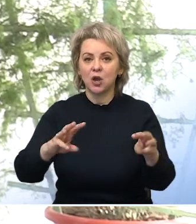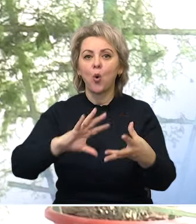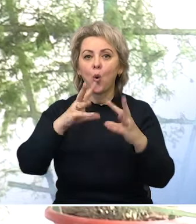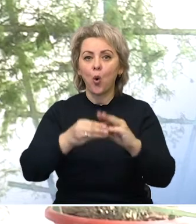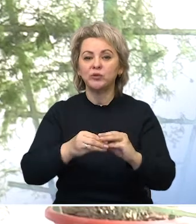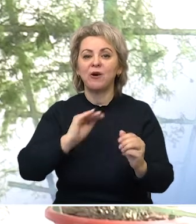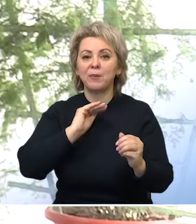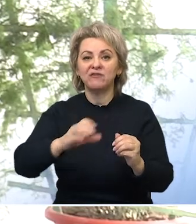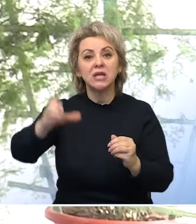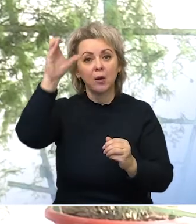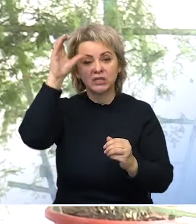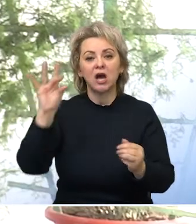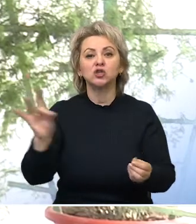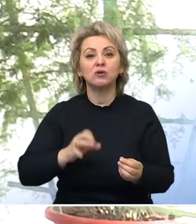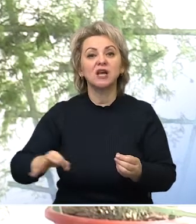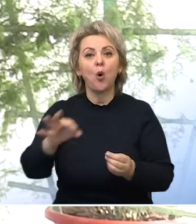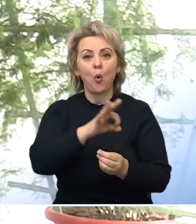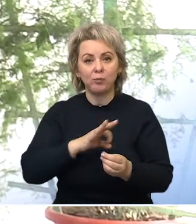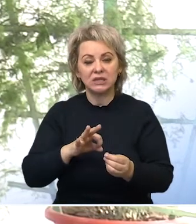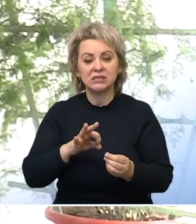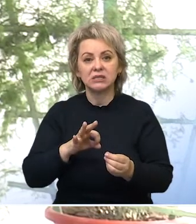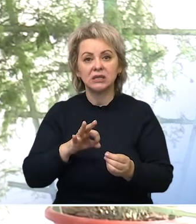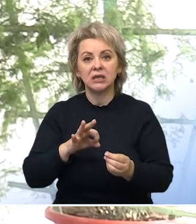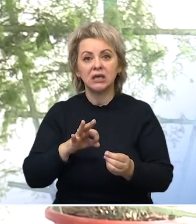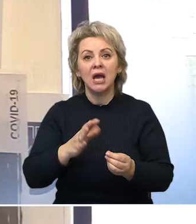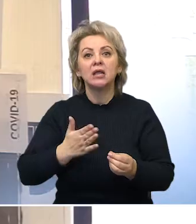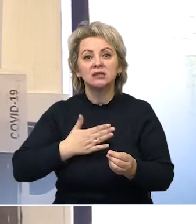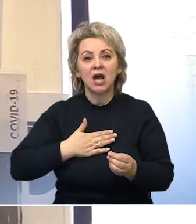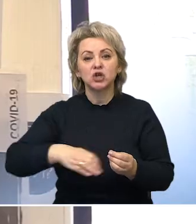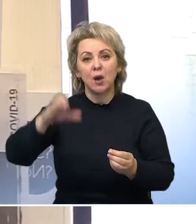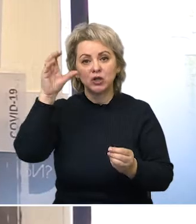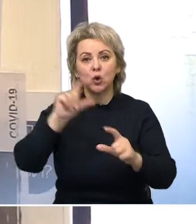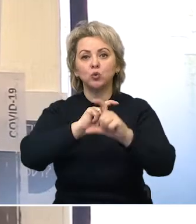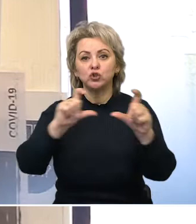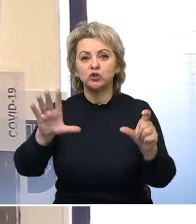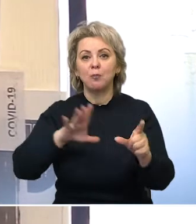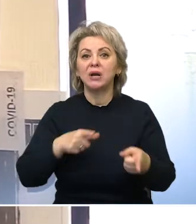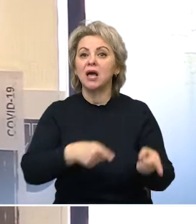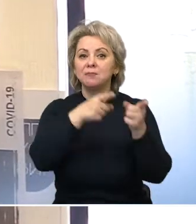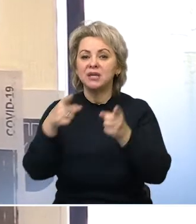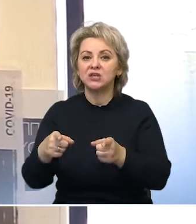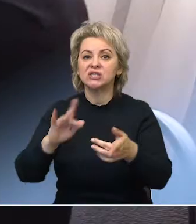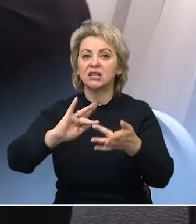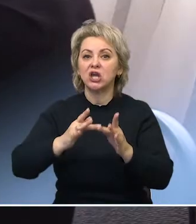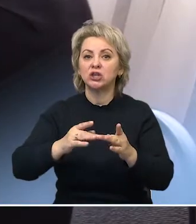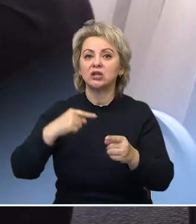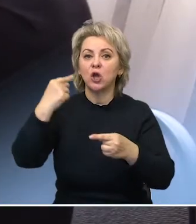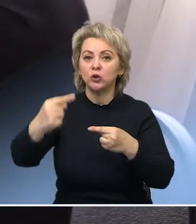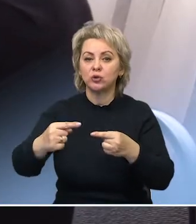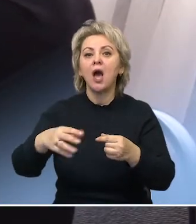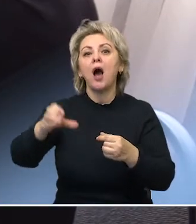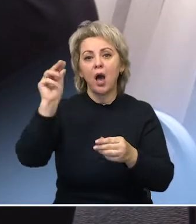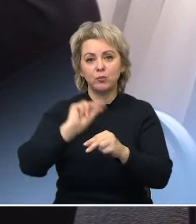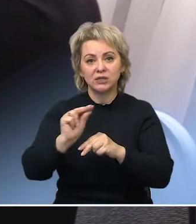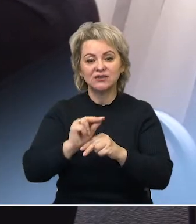образования Ростовской области наше образовательное учреждение было переведено на дистанционное образование. Несмотря на то,